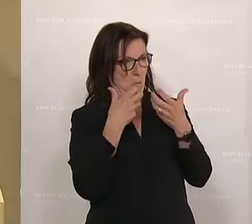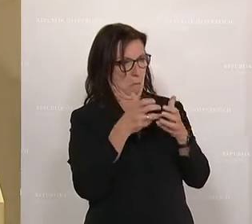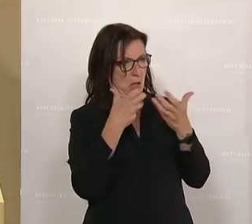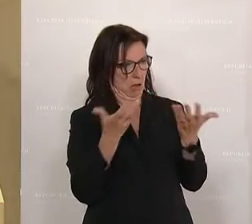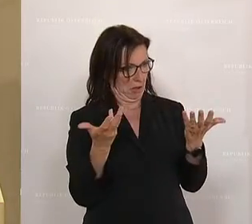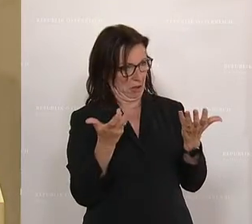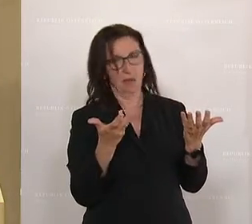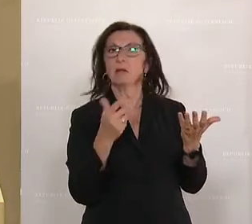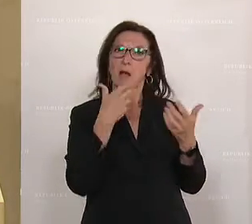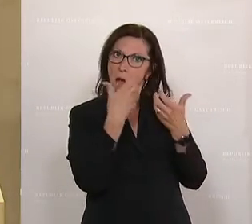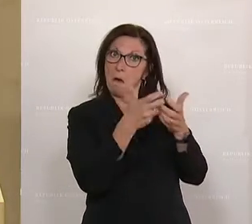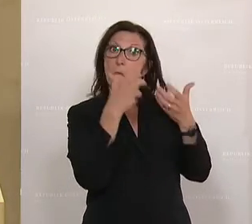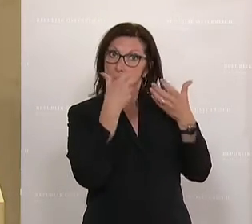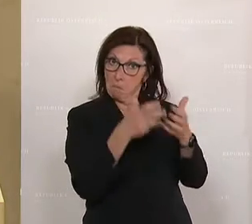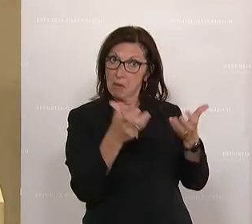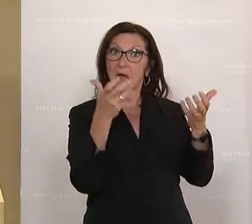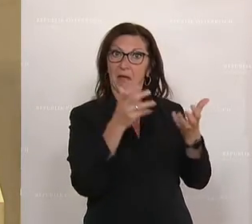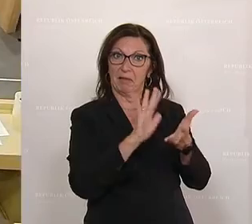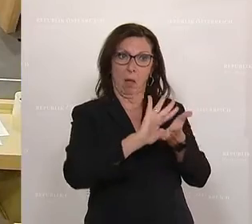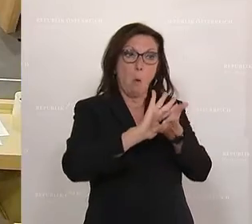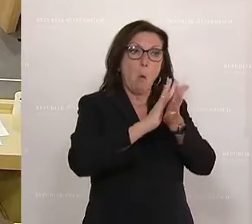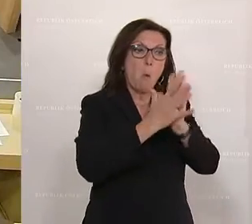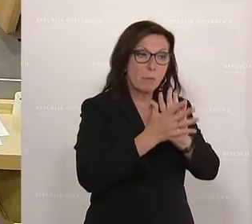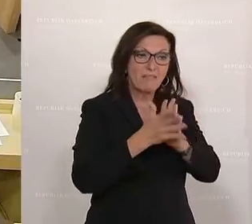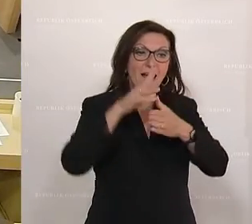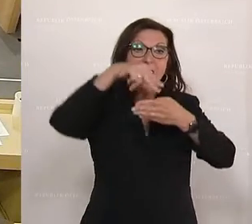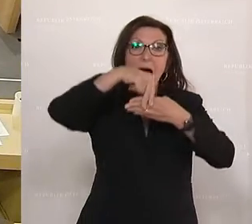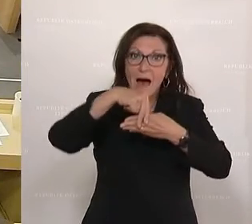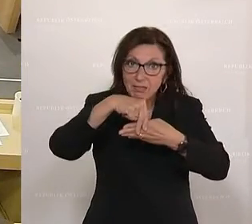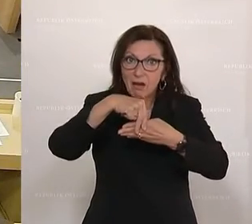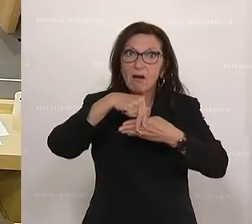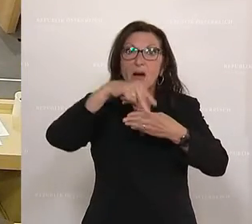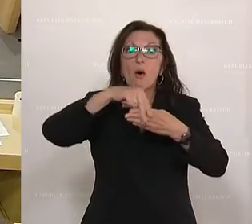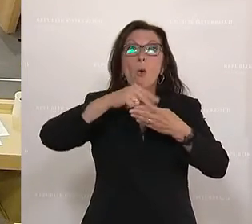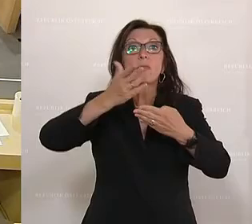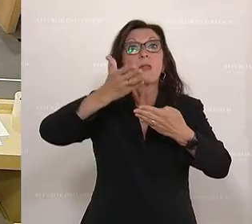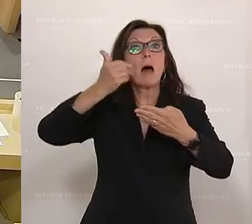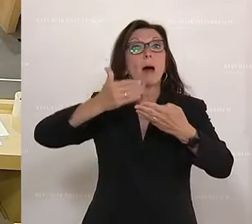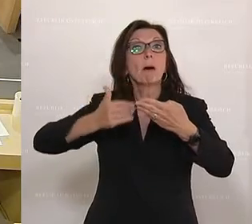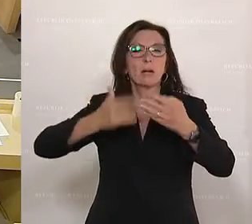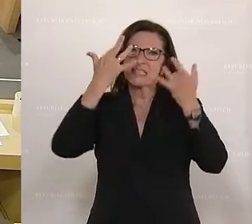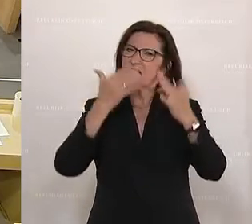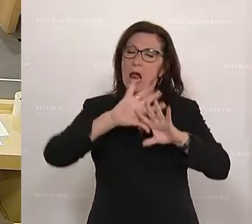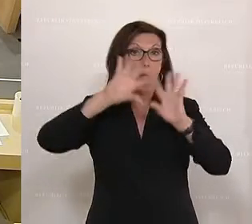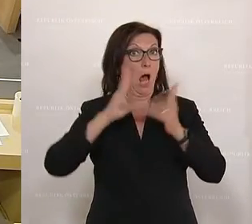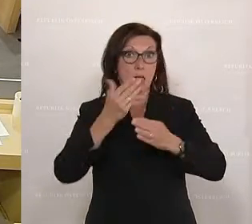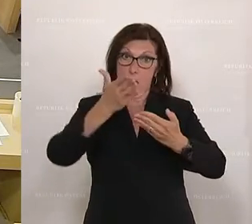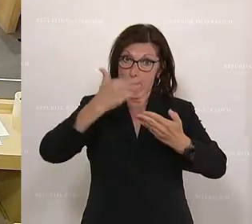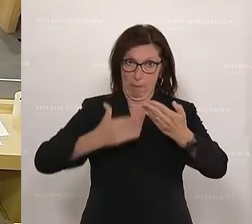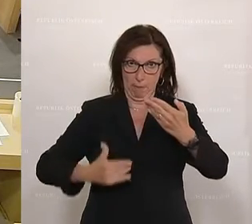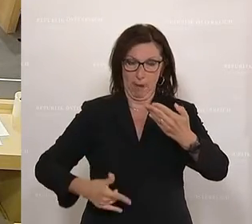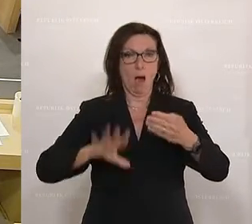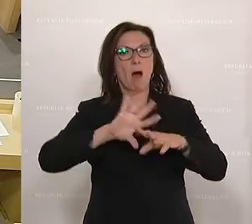gemacht haben, aus dem rausgenommen haben, erstens alle Zahlen und zweitens alle